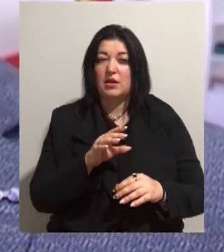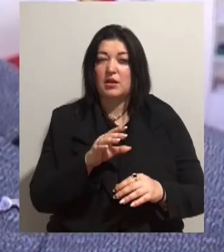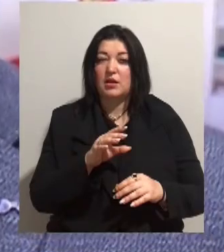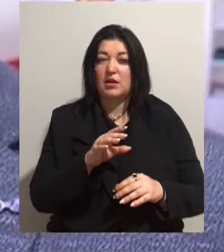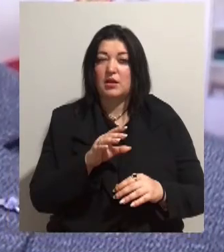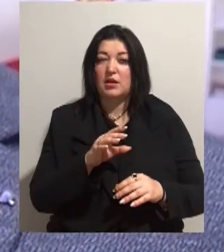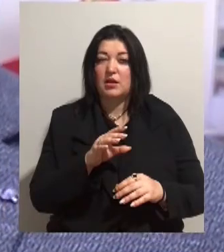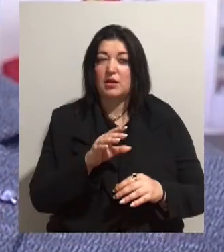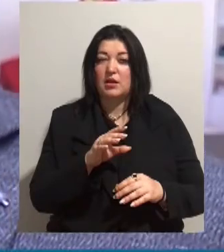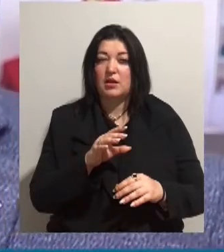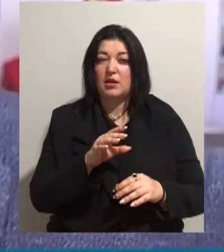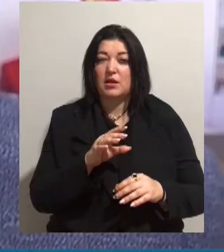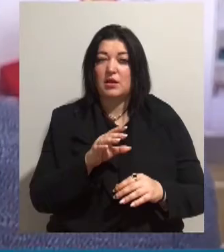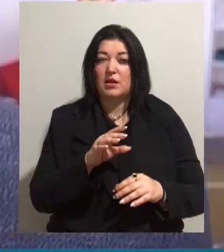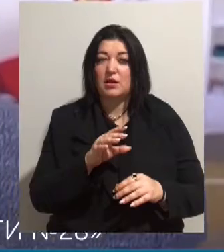керівник Анатолій Стоянов.